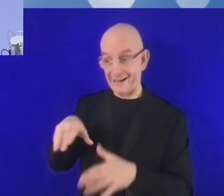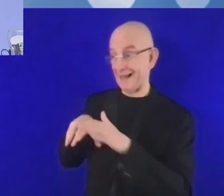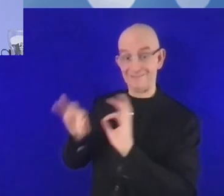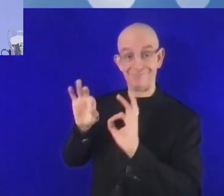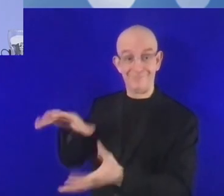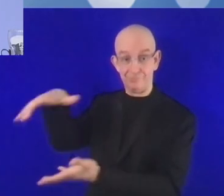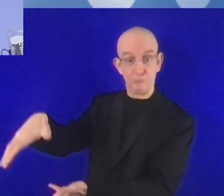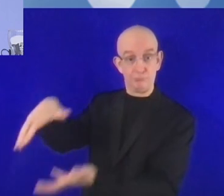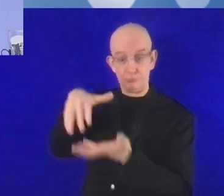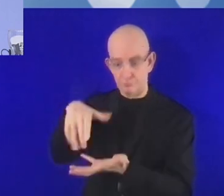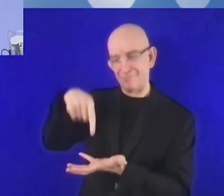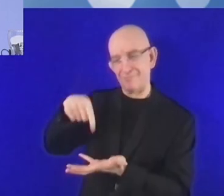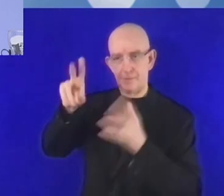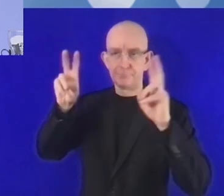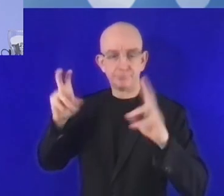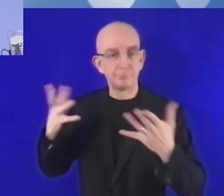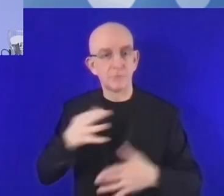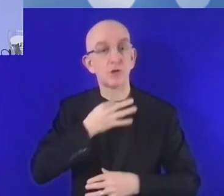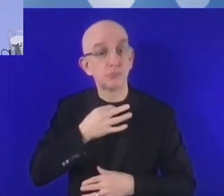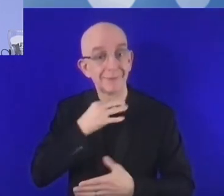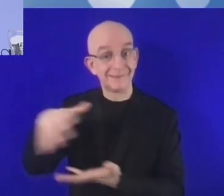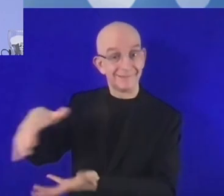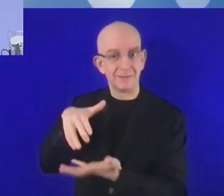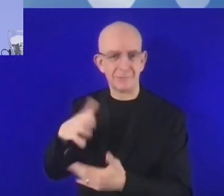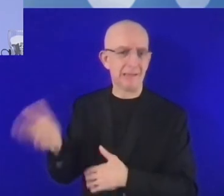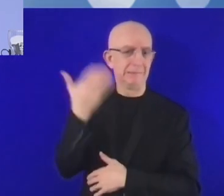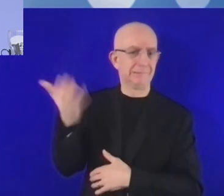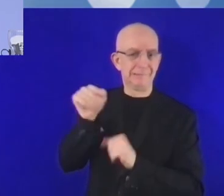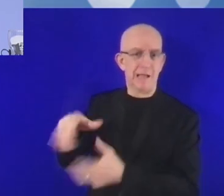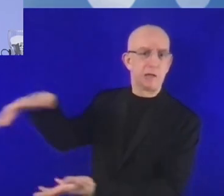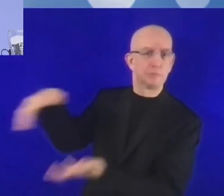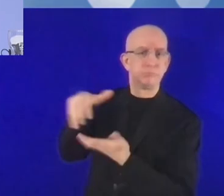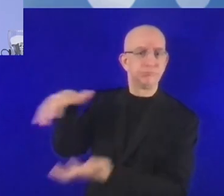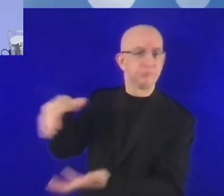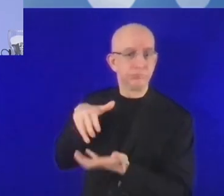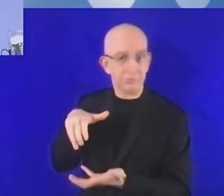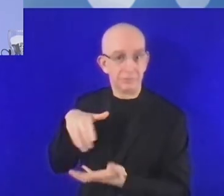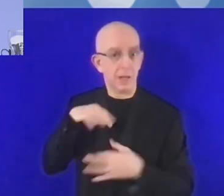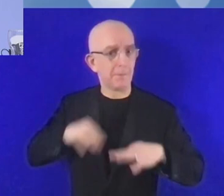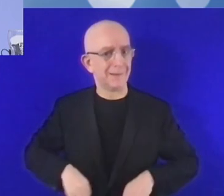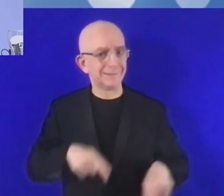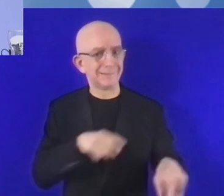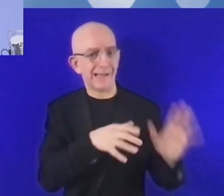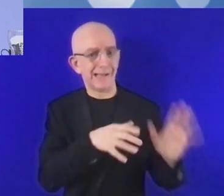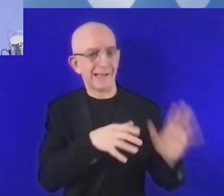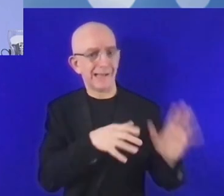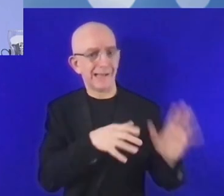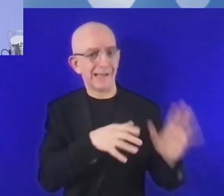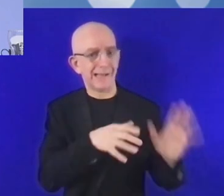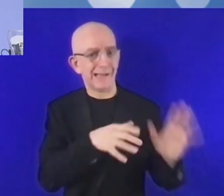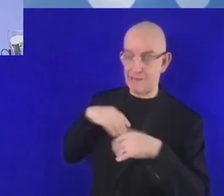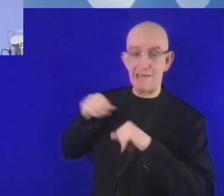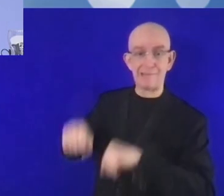لإمكانية الوصول إلى الرئيس المال الذي فيه مخاطر شديدة.